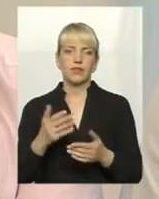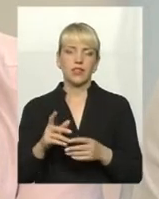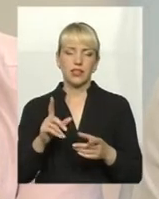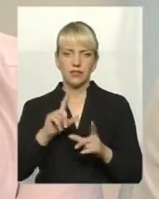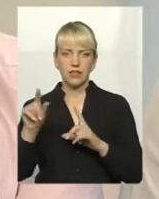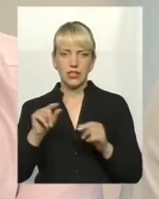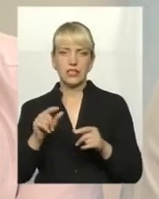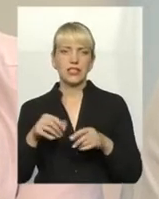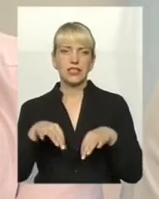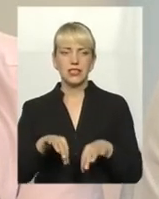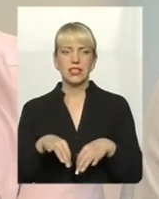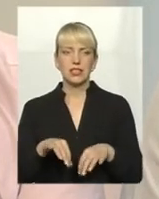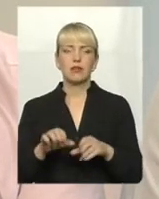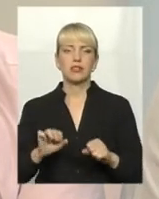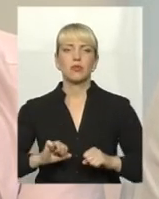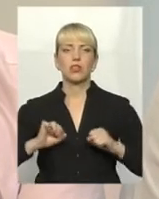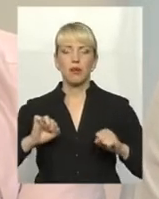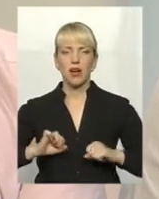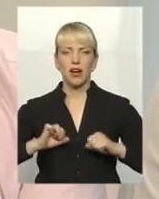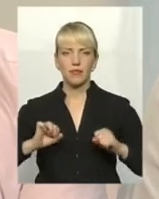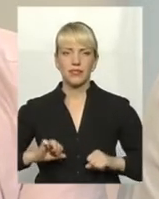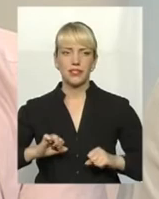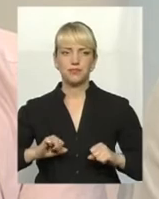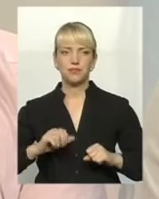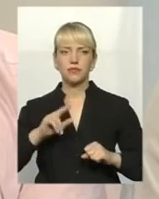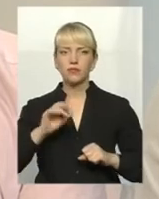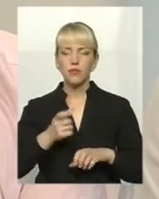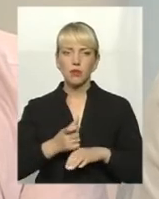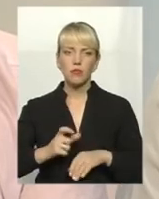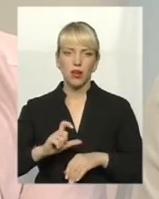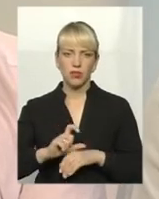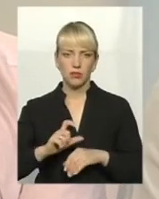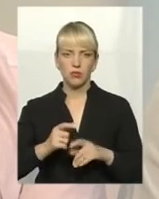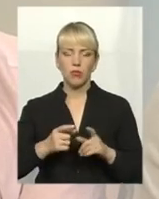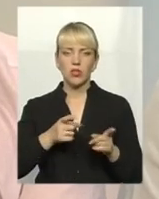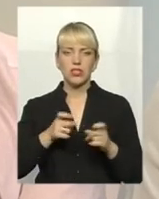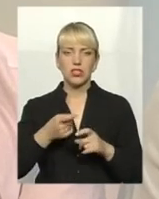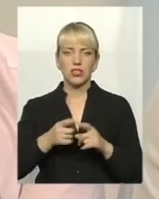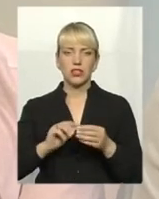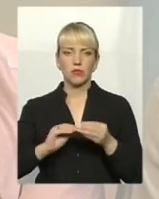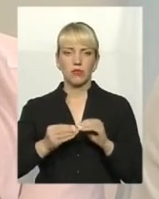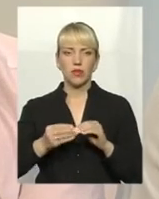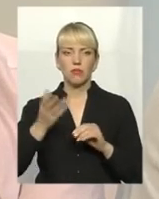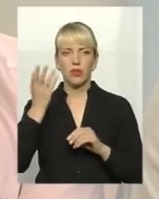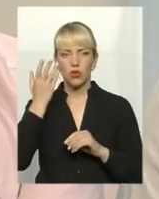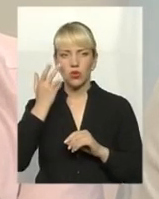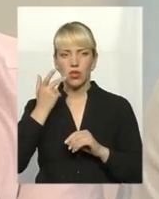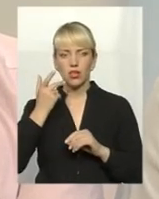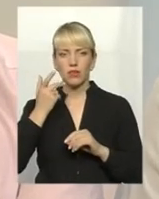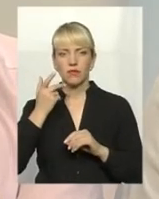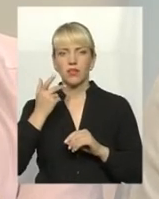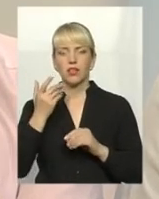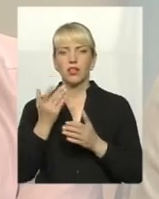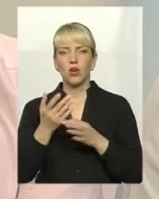транспорт, збираємо, намагаємося по максимуму долучитися до цих проблем. І коли йде, каже,